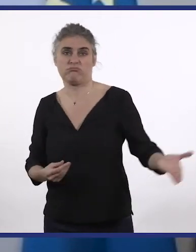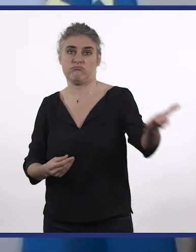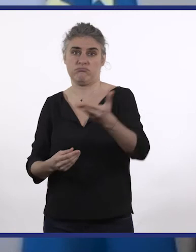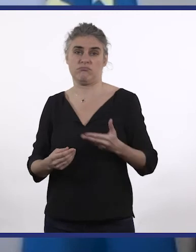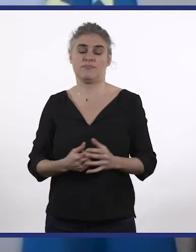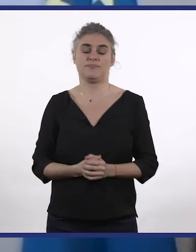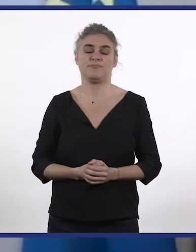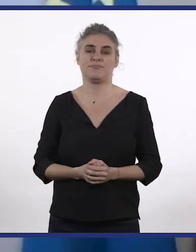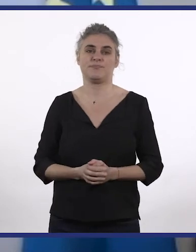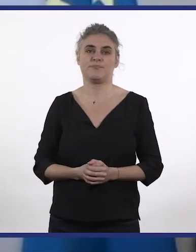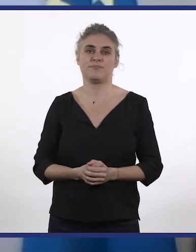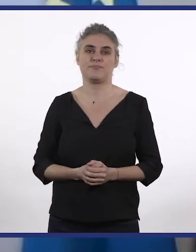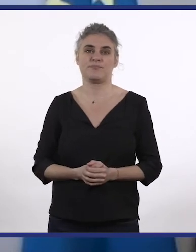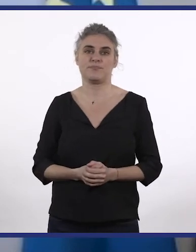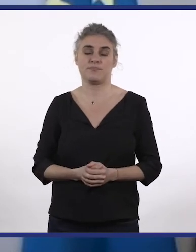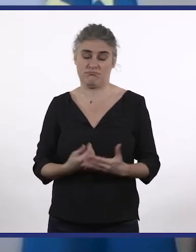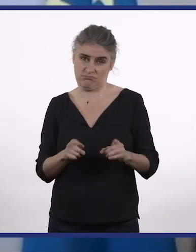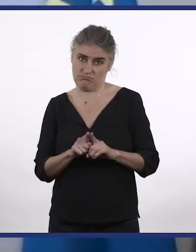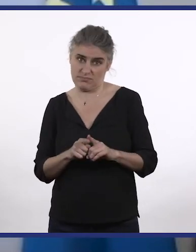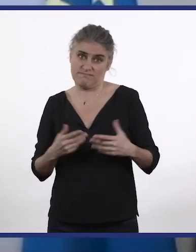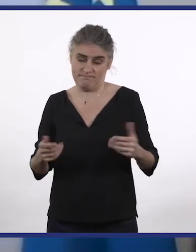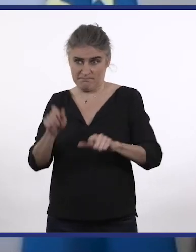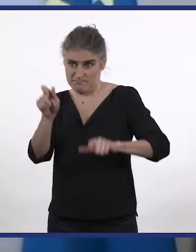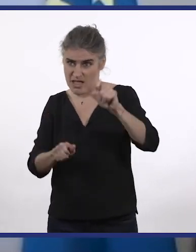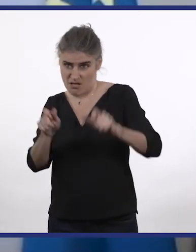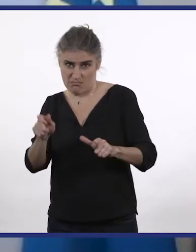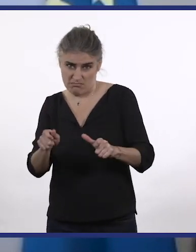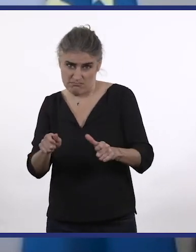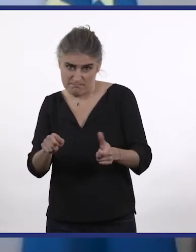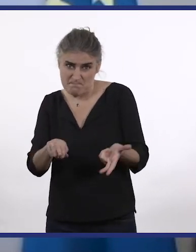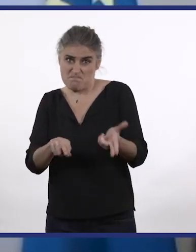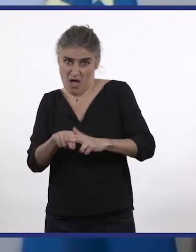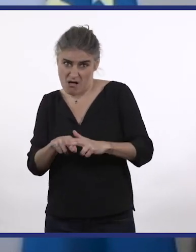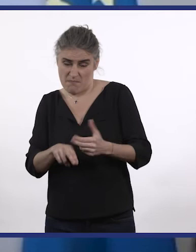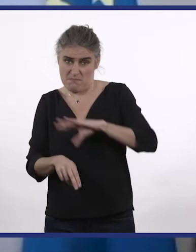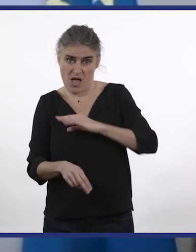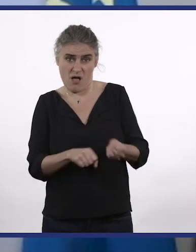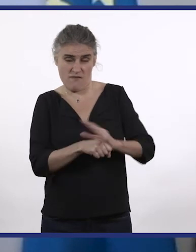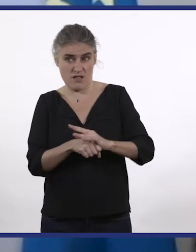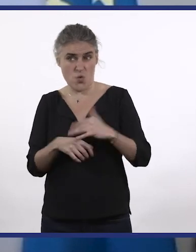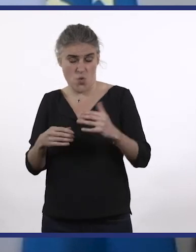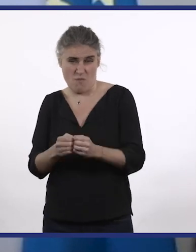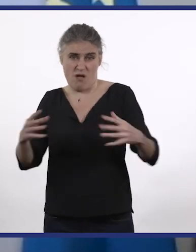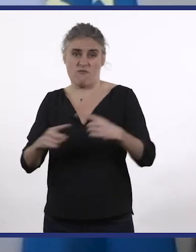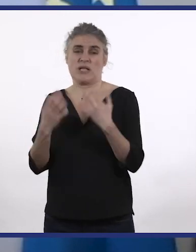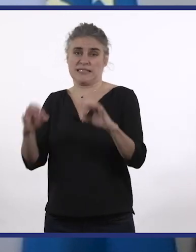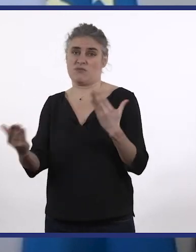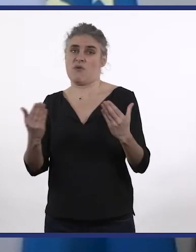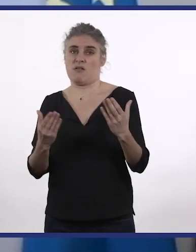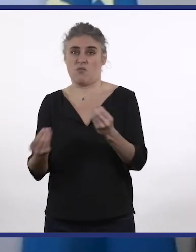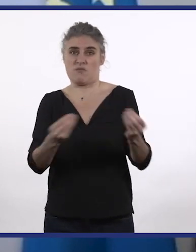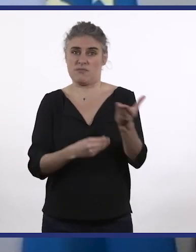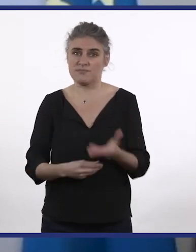développer une forme grave du Covid, et malheureusement de décès multiplié par 10. Du fait de cette vulnérabilité